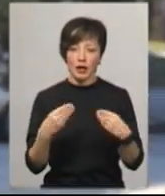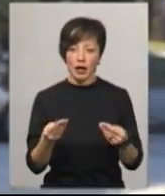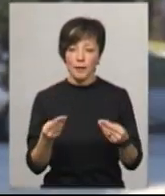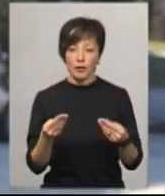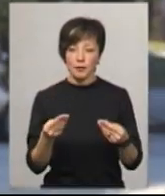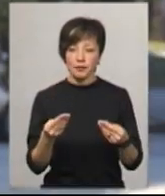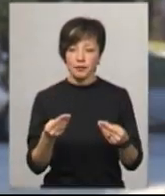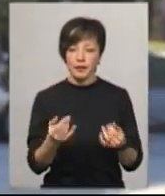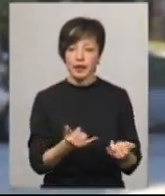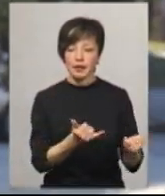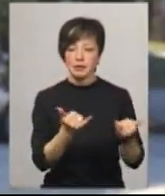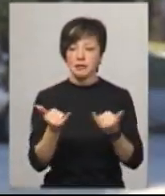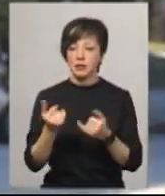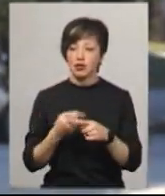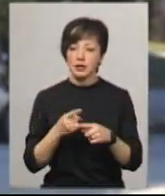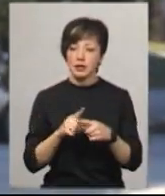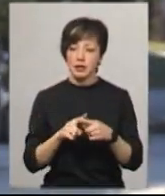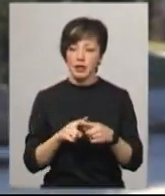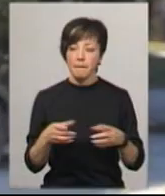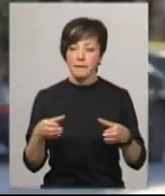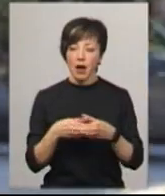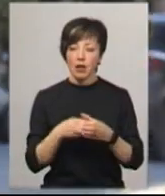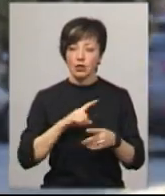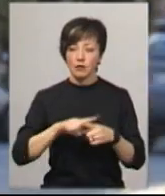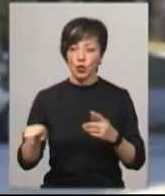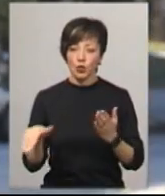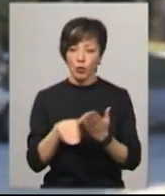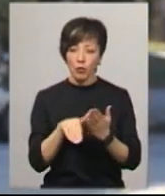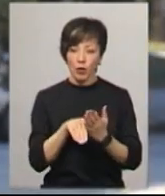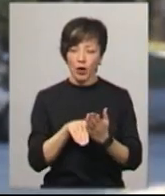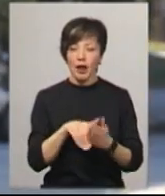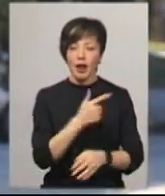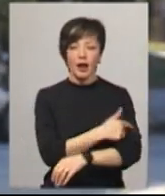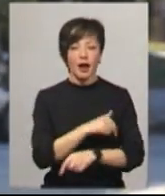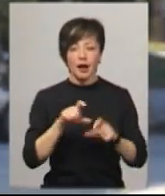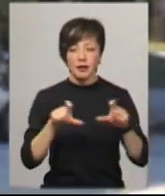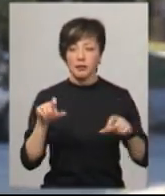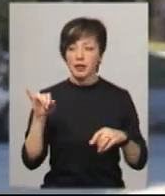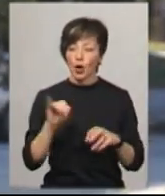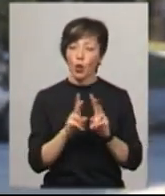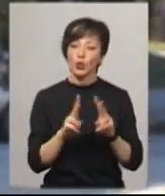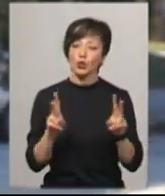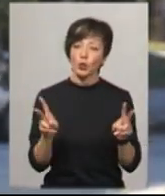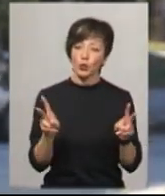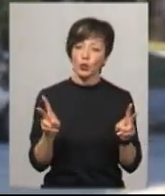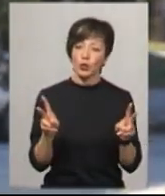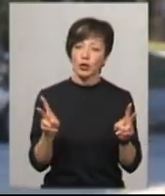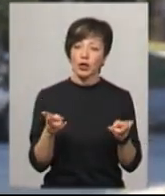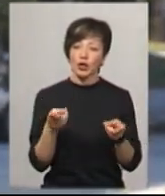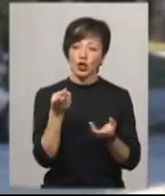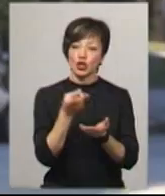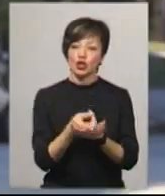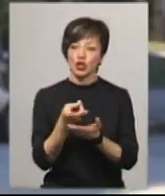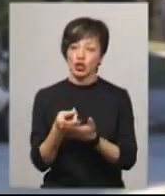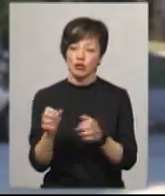забезпечення це бригадам швидкої допомоги, лікарням і, звичайно, хто там лежить,